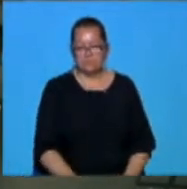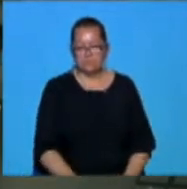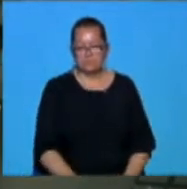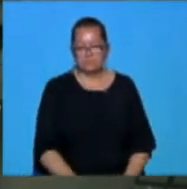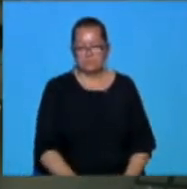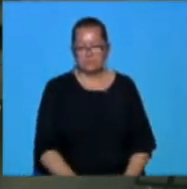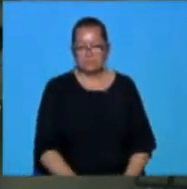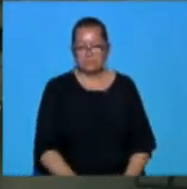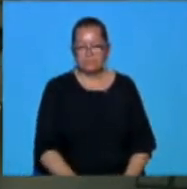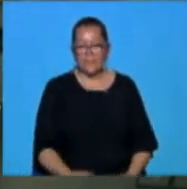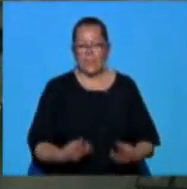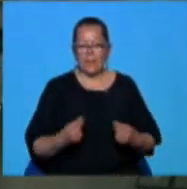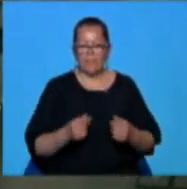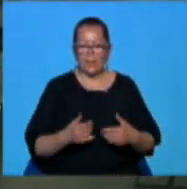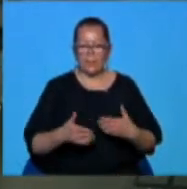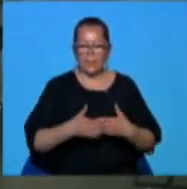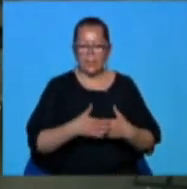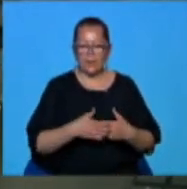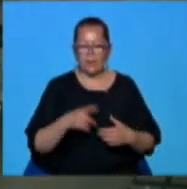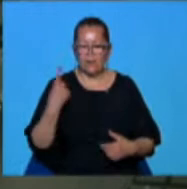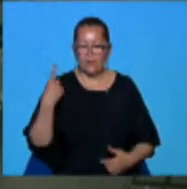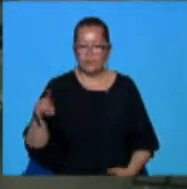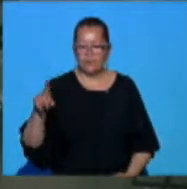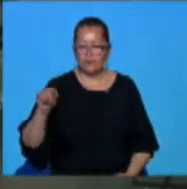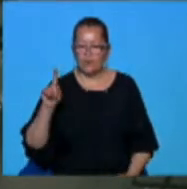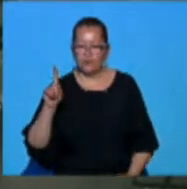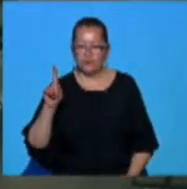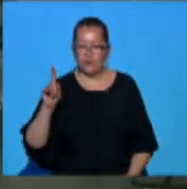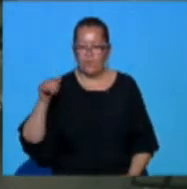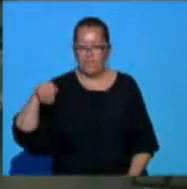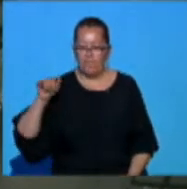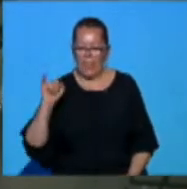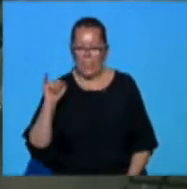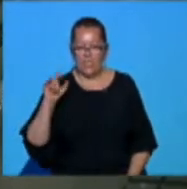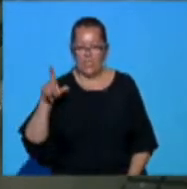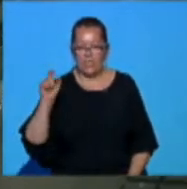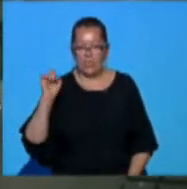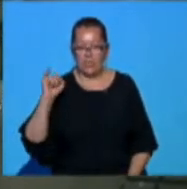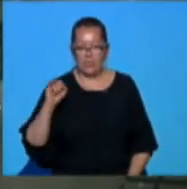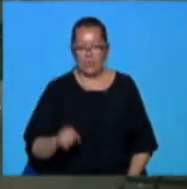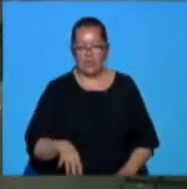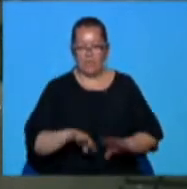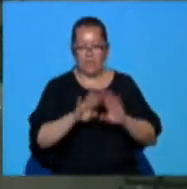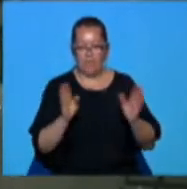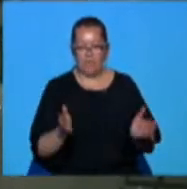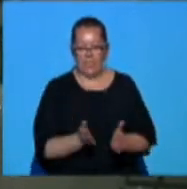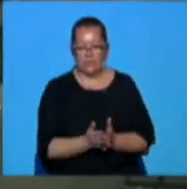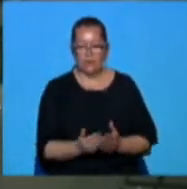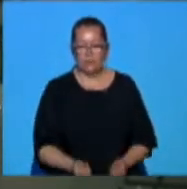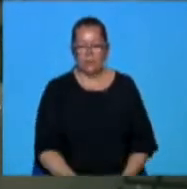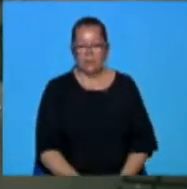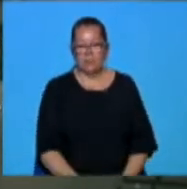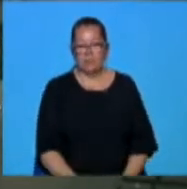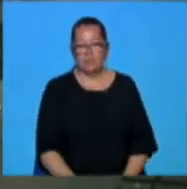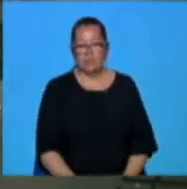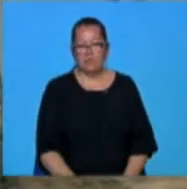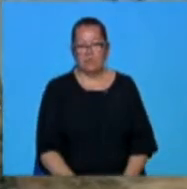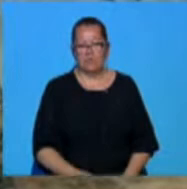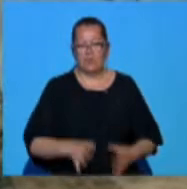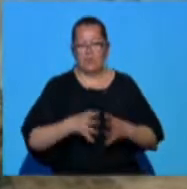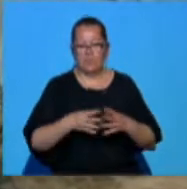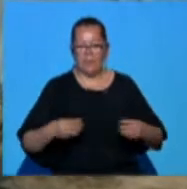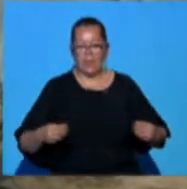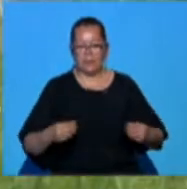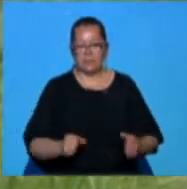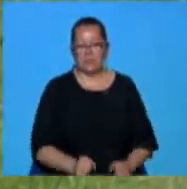ca și valoare undeva la 121.000 lei, astfel încât pe total paguba